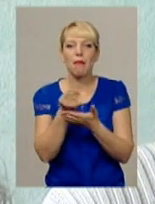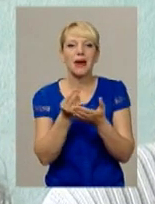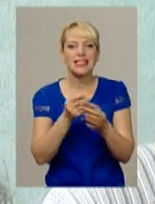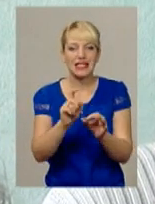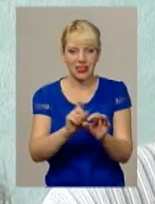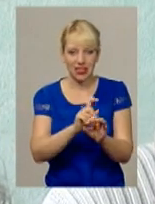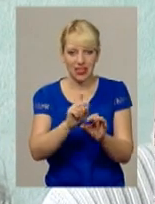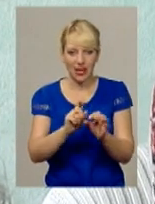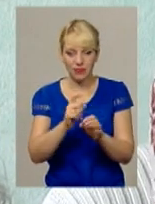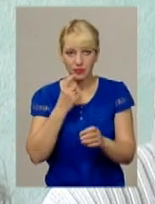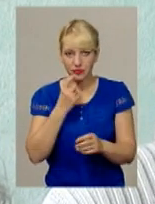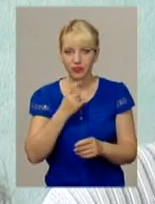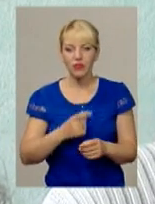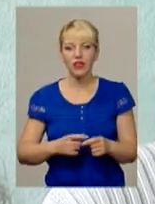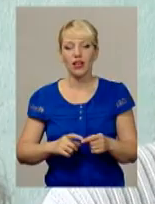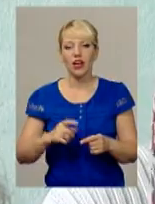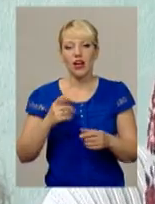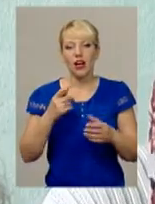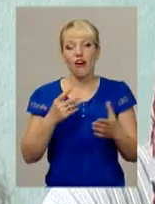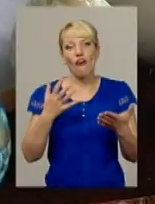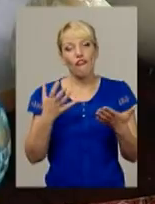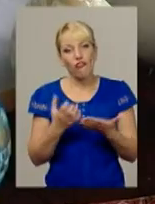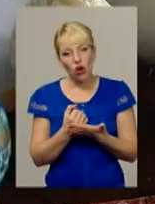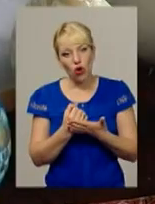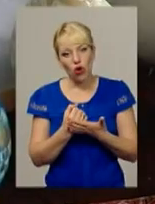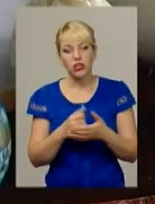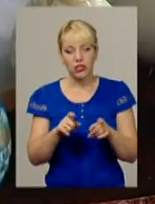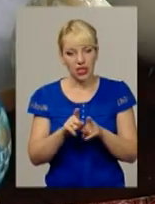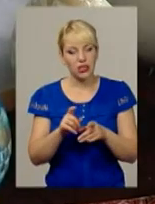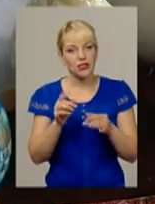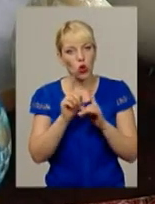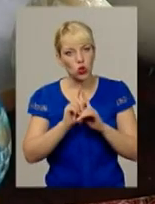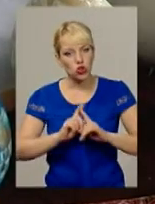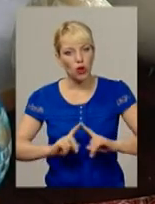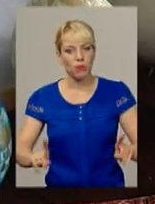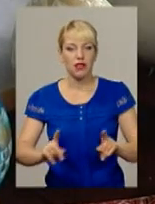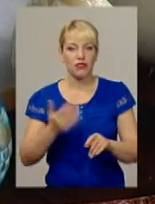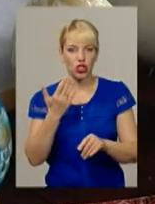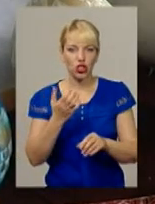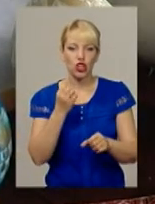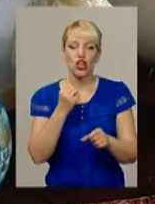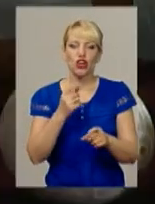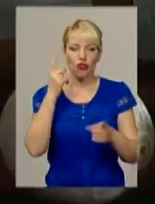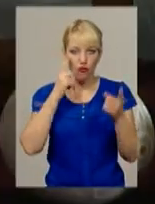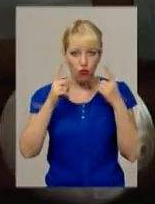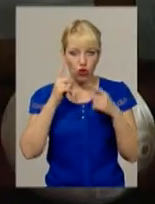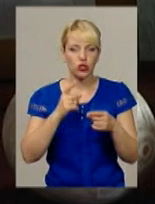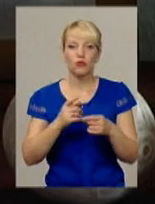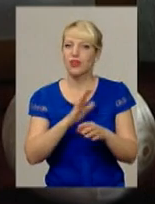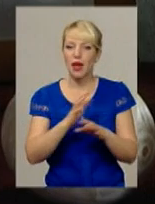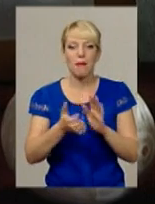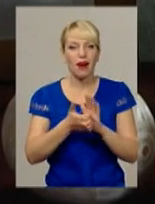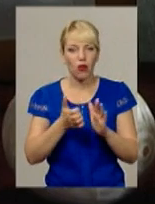воно виходить, виходить наверх. І такого особливого в її творчому доробку не бракує. Майстриня